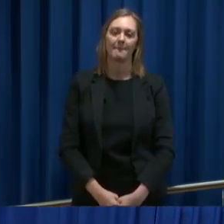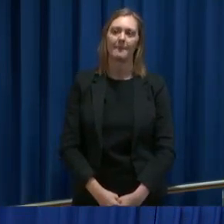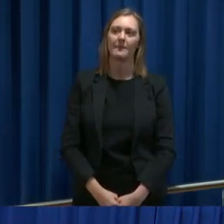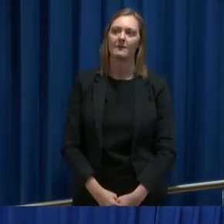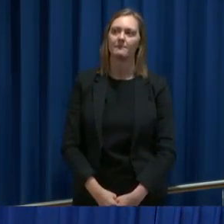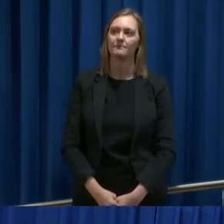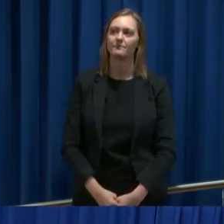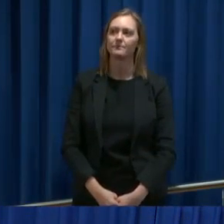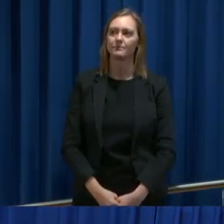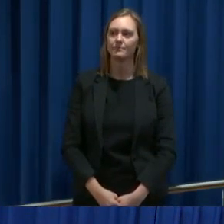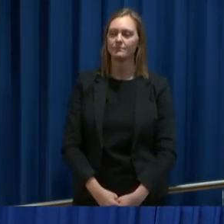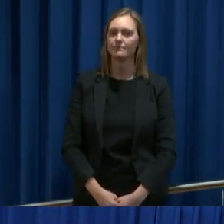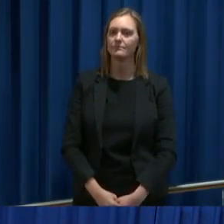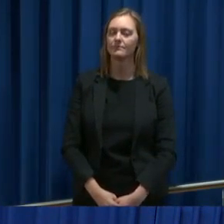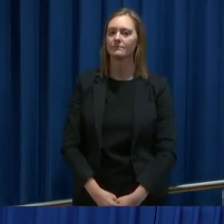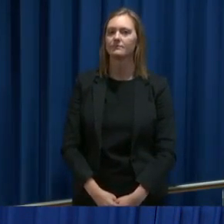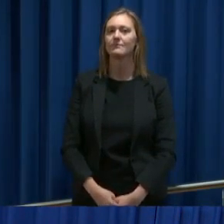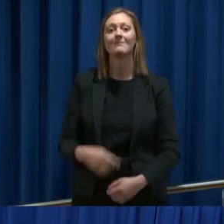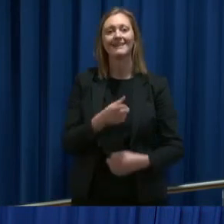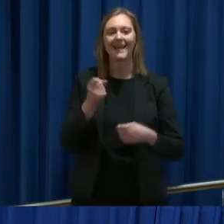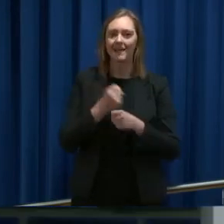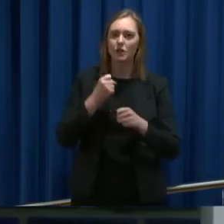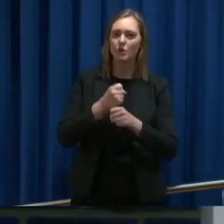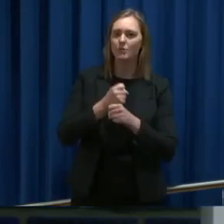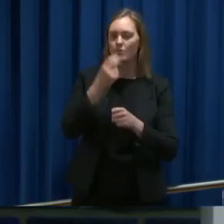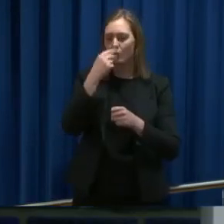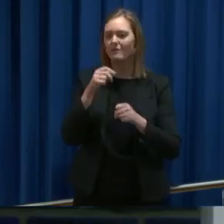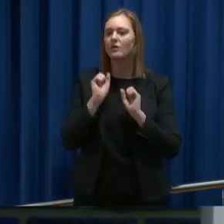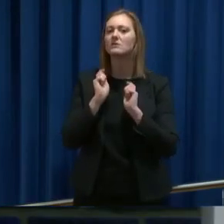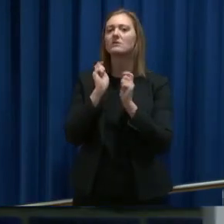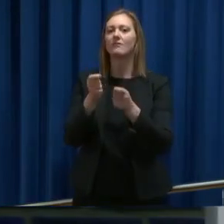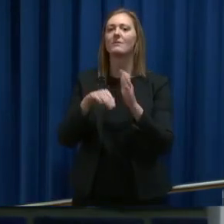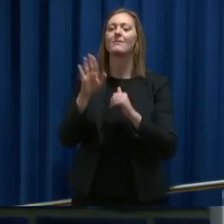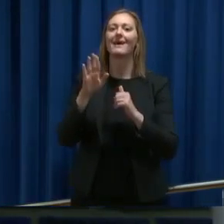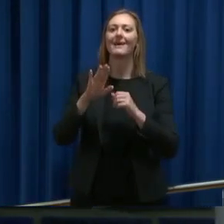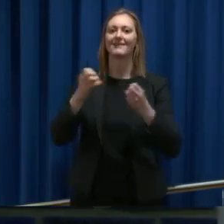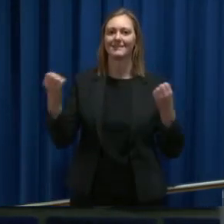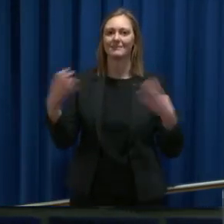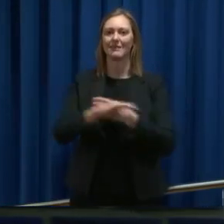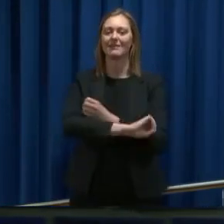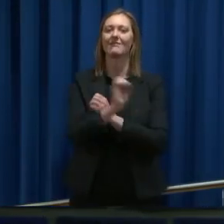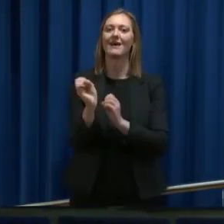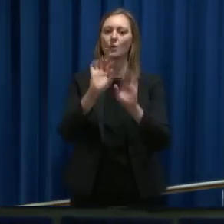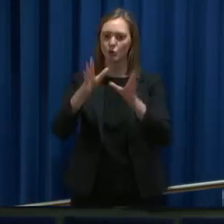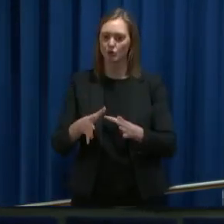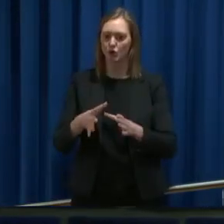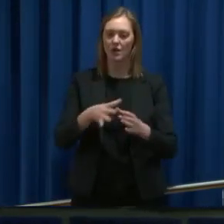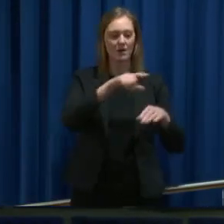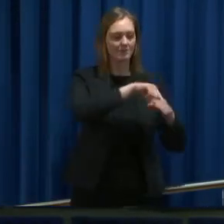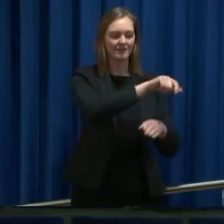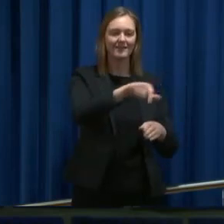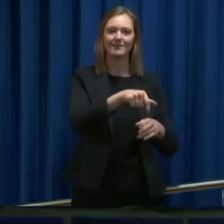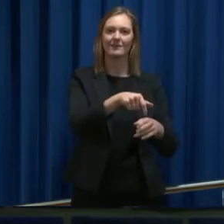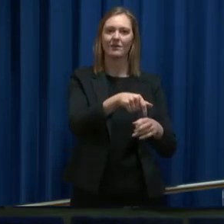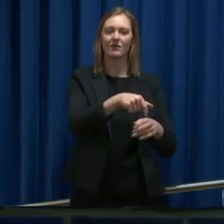Dere jobber altså med å skaffe mer smitteverneutstyr. Vi får rapporter fra pasienter, for